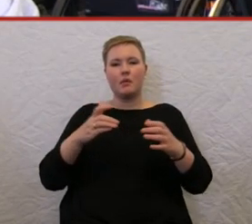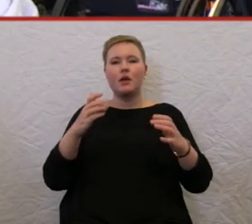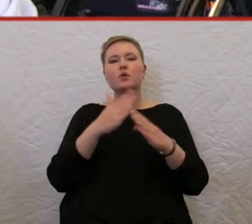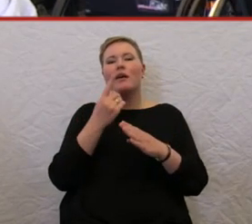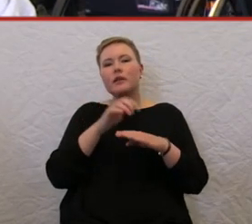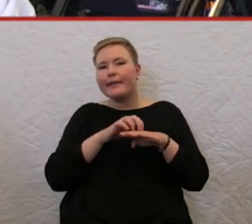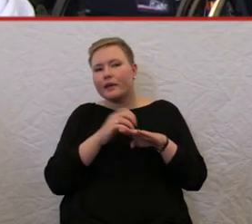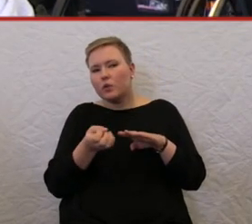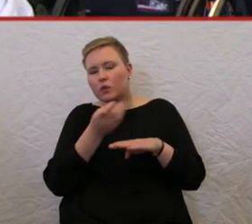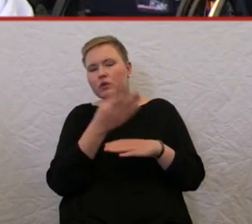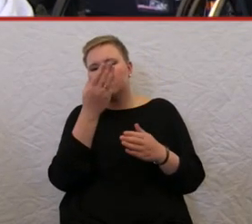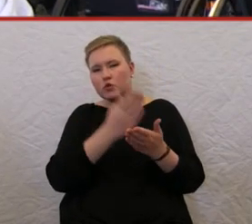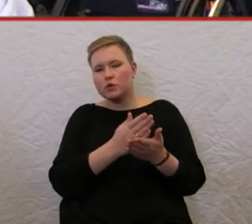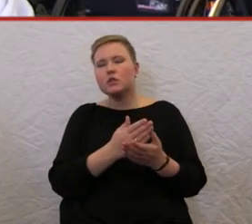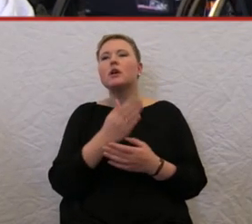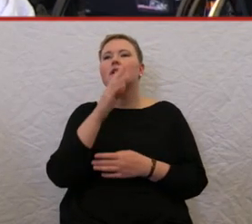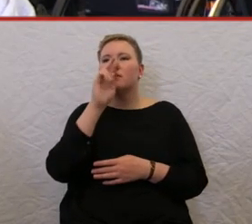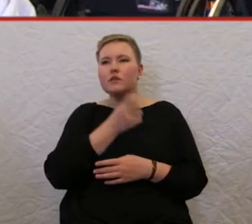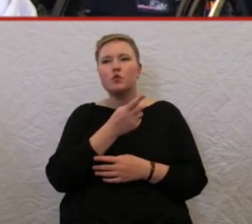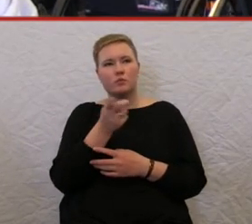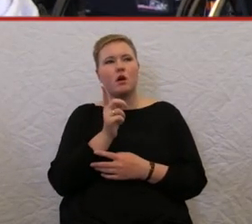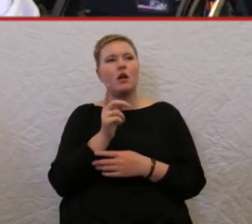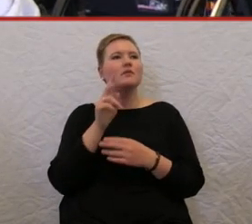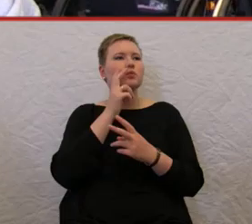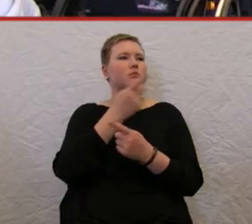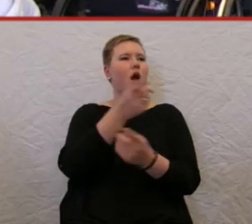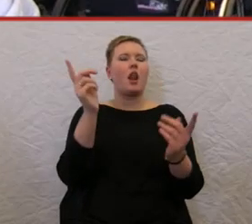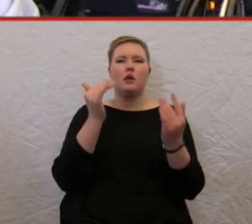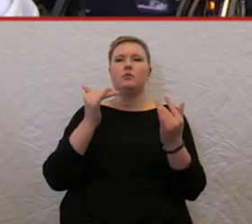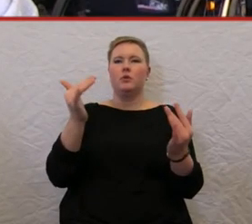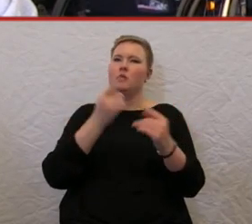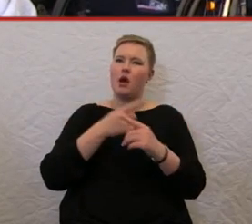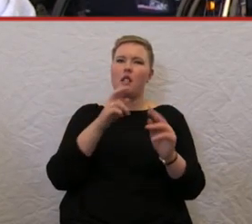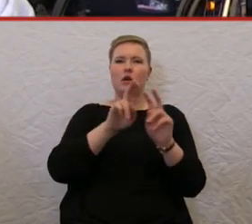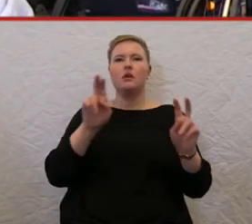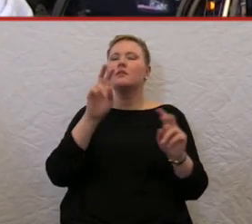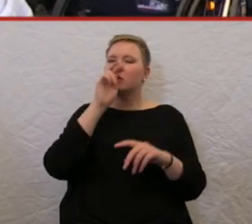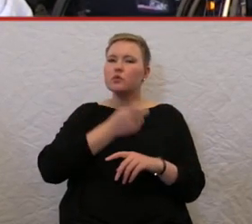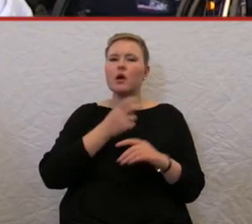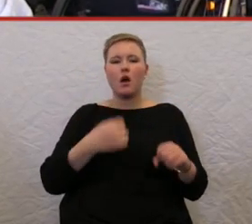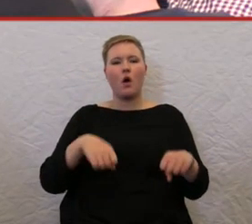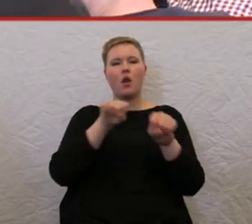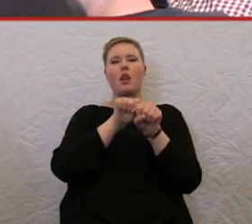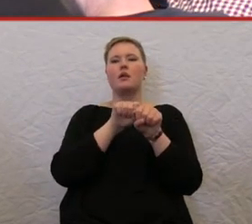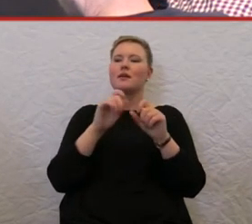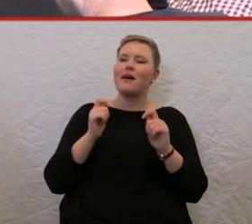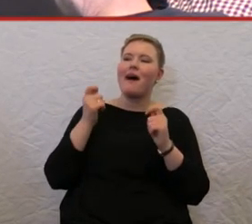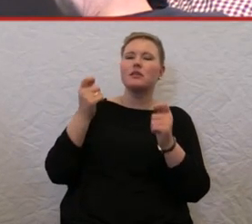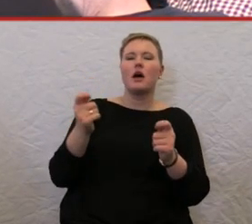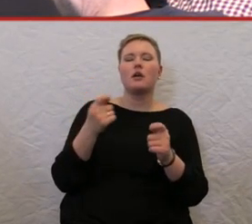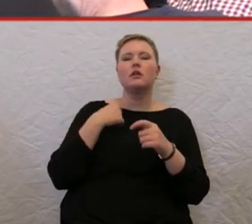Anregung zum Schluss. Versucht mal an alle hier im Saal, einfach mal online einen Antrag auf